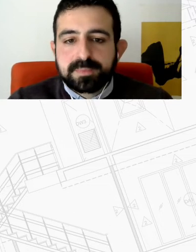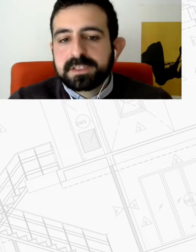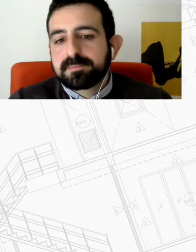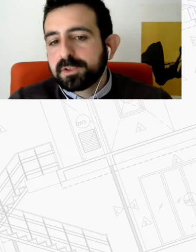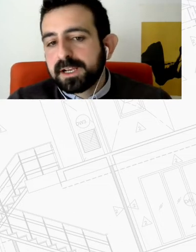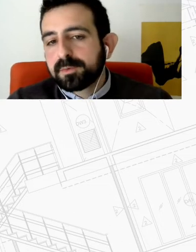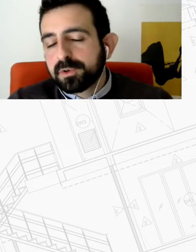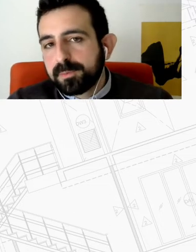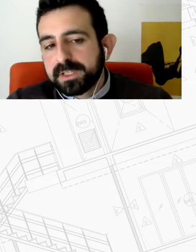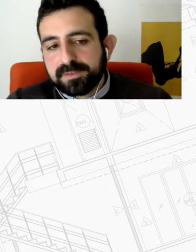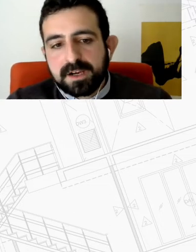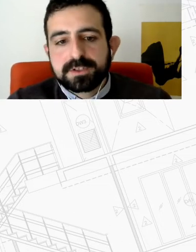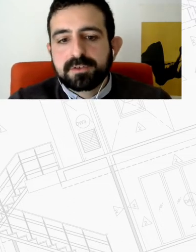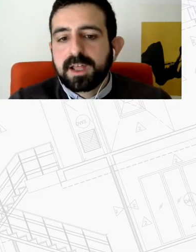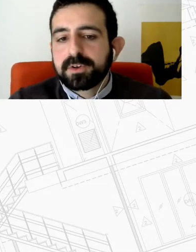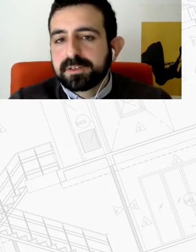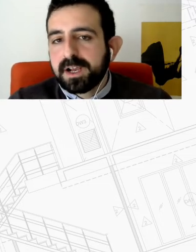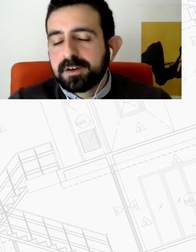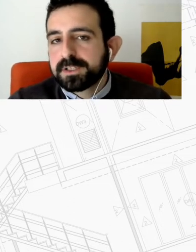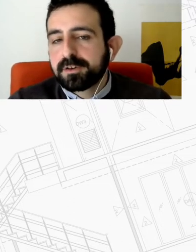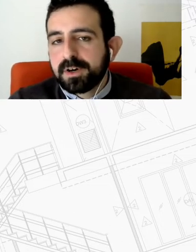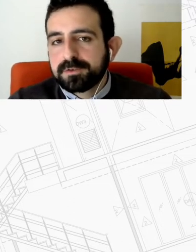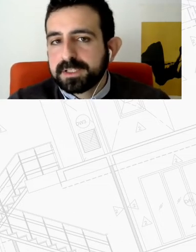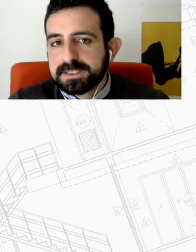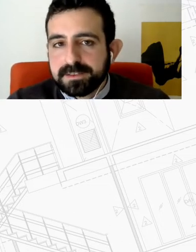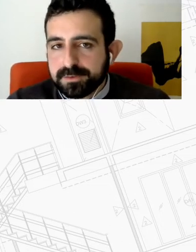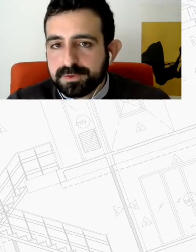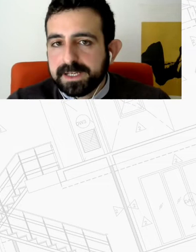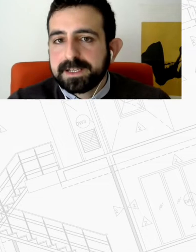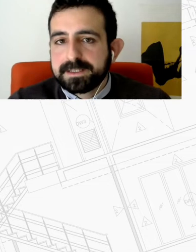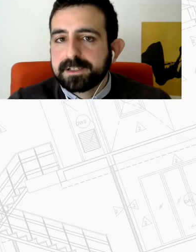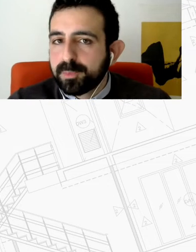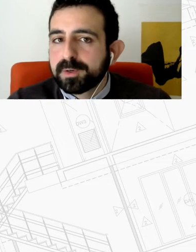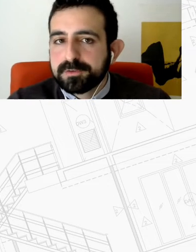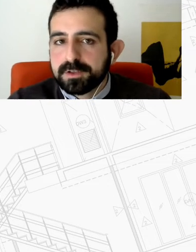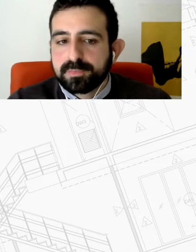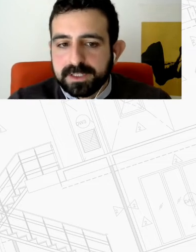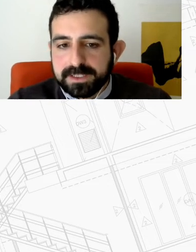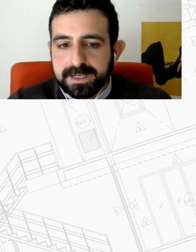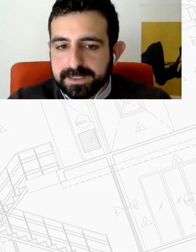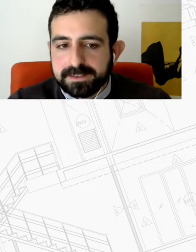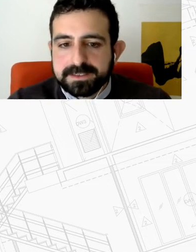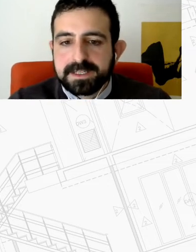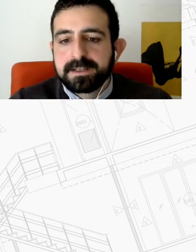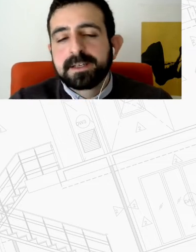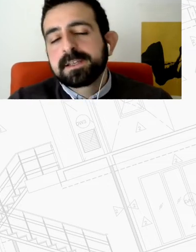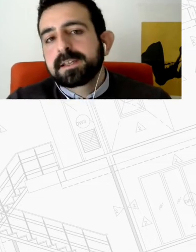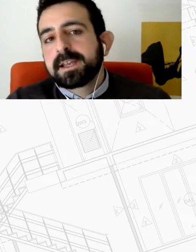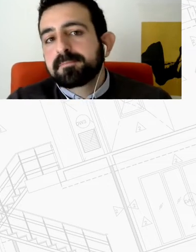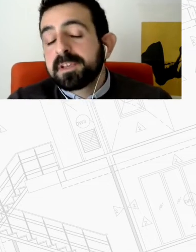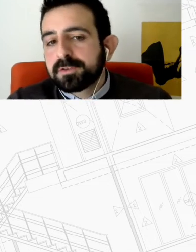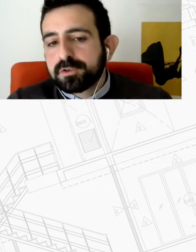την Ευρώπη μοντέλα όπως το cooperative housing, collaborative housing και ο housing, έναν ξεπίδητος πώς τα λέει κανείς λίγο πολύ, παρουσιάζουν πολύ κοινά χαρακτηριστικά